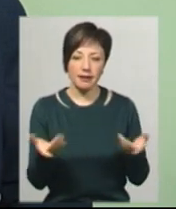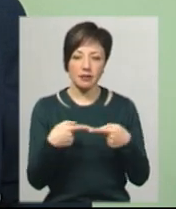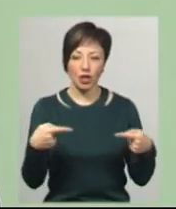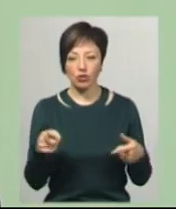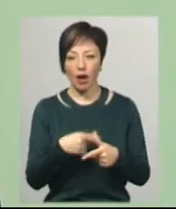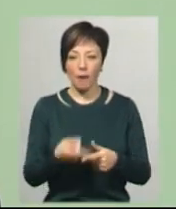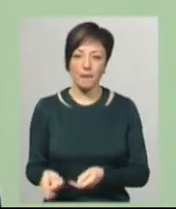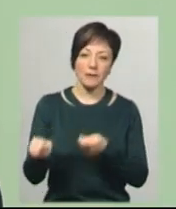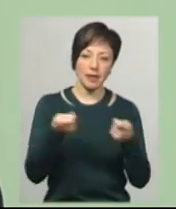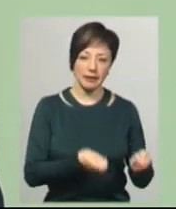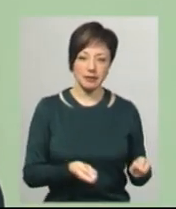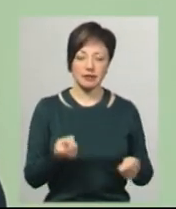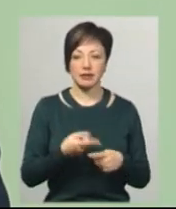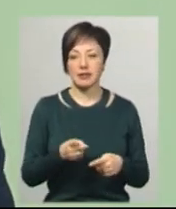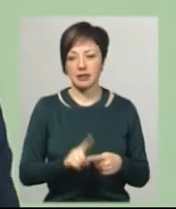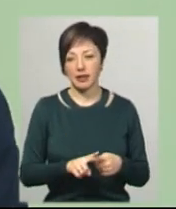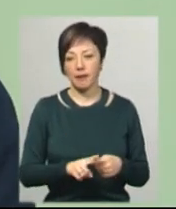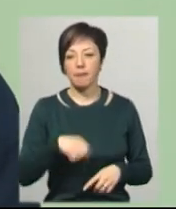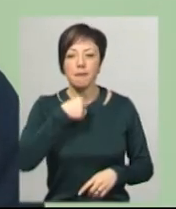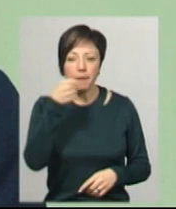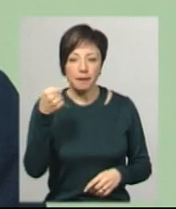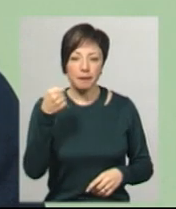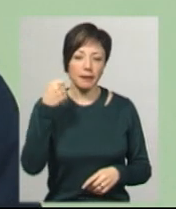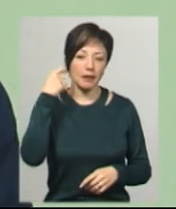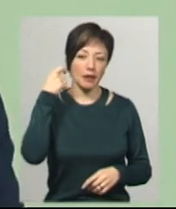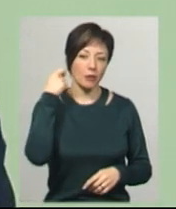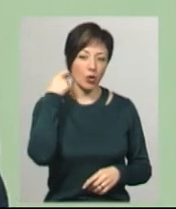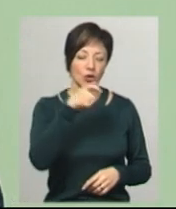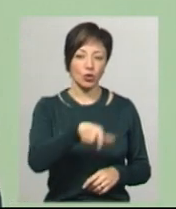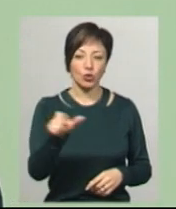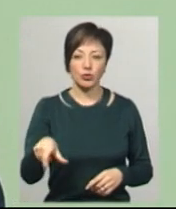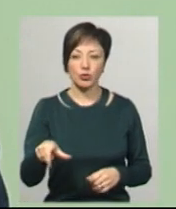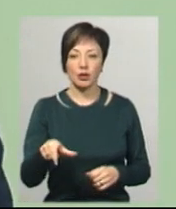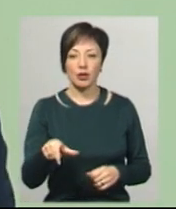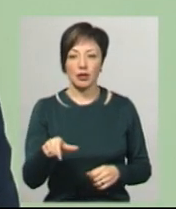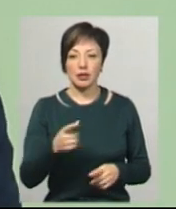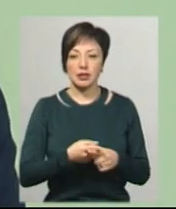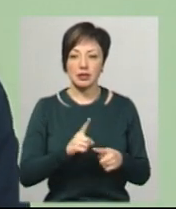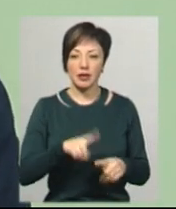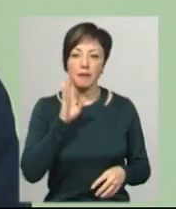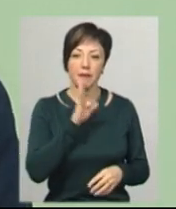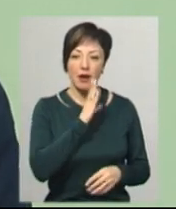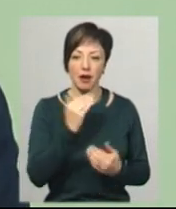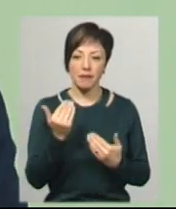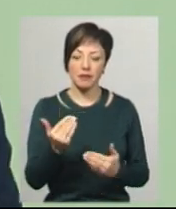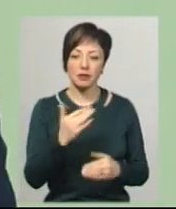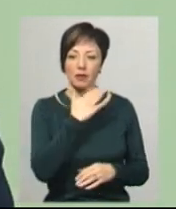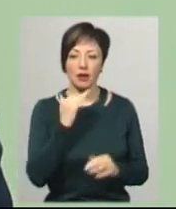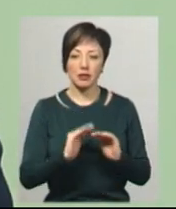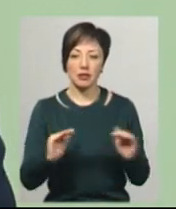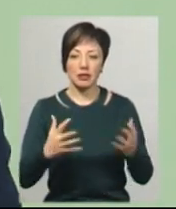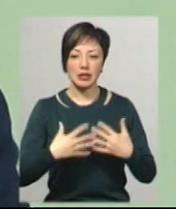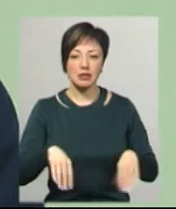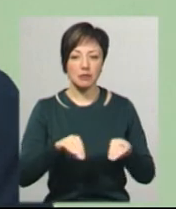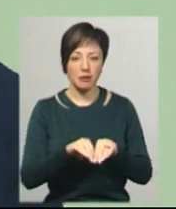чи принести. Це люди похилого віку, це мами з багатодітних